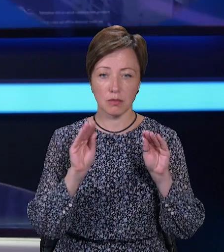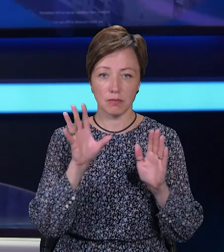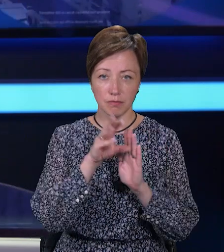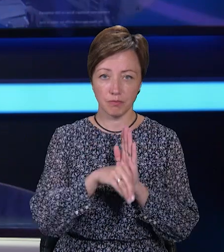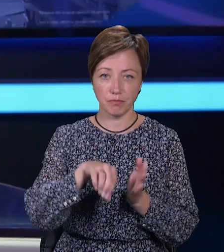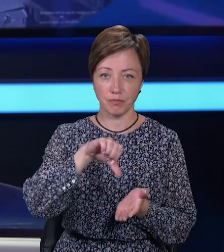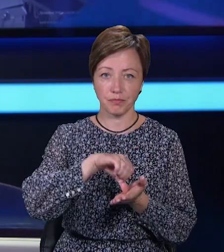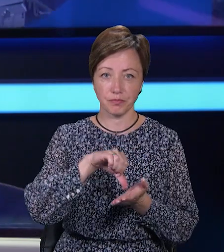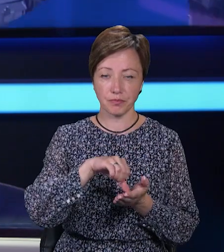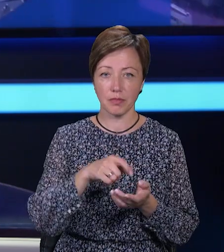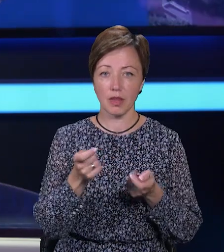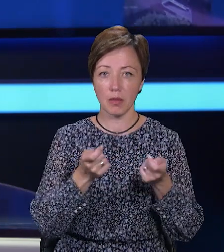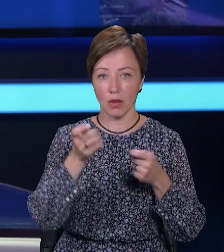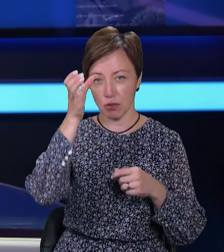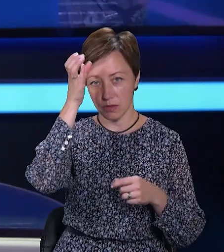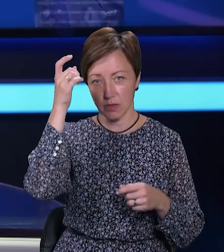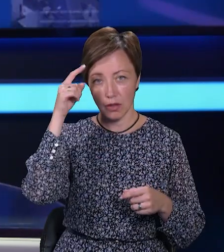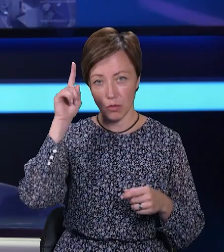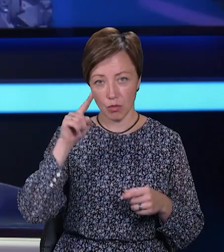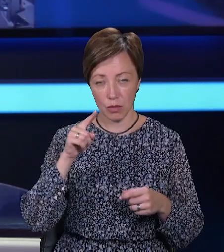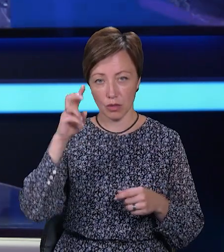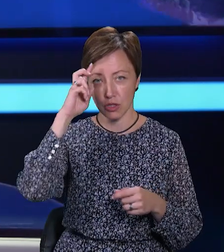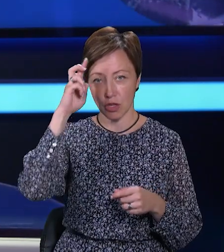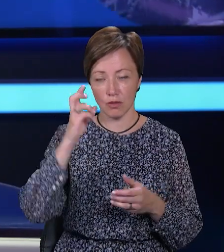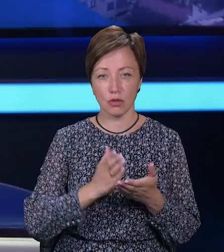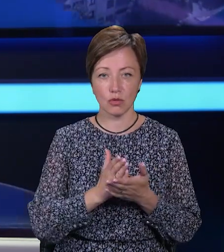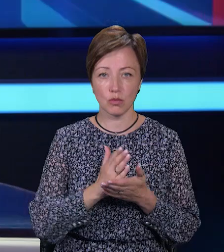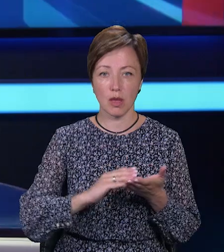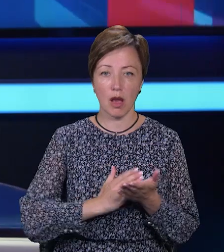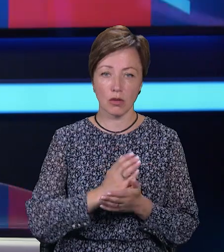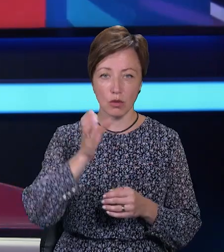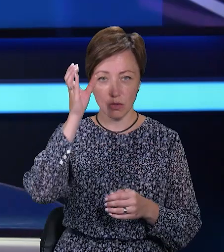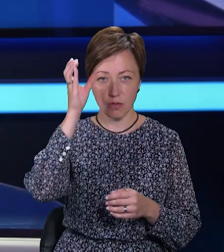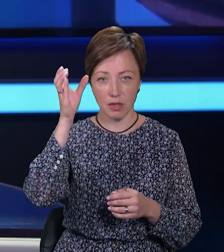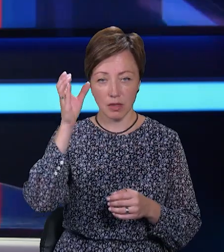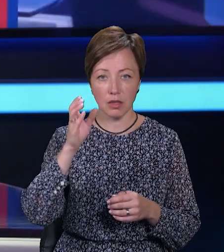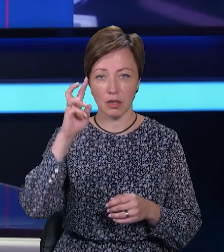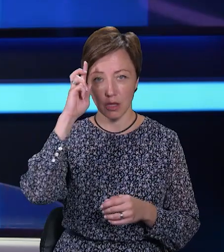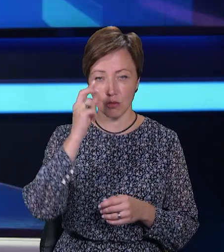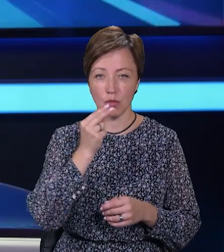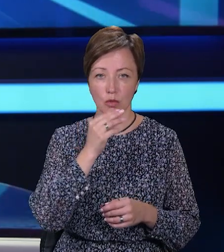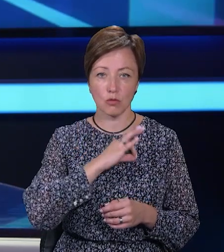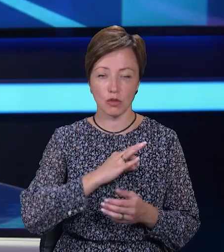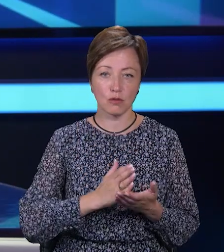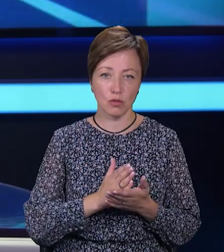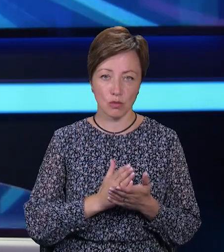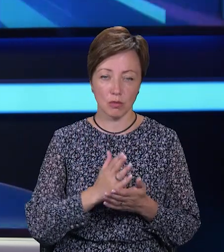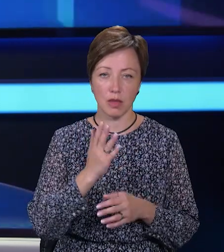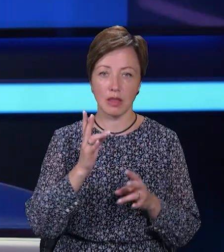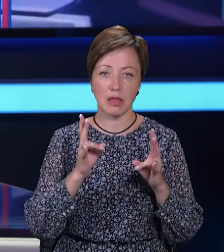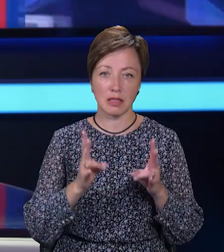з представників Департаменту освіти та науки, Державної служби якості освіти, Держпродспоживслужби,